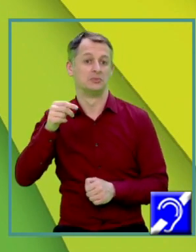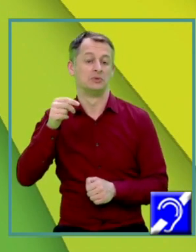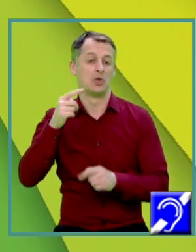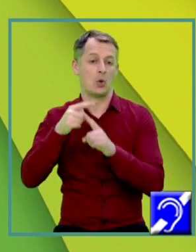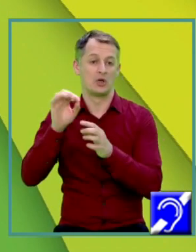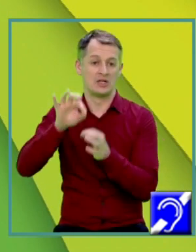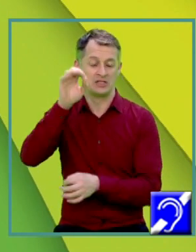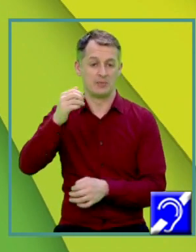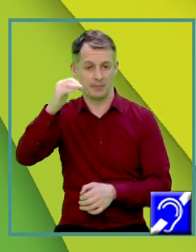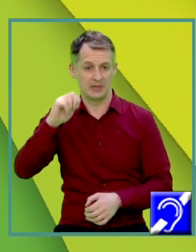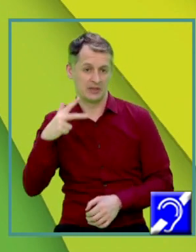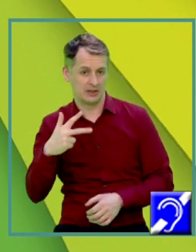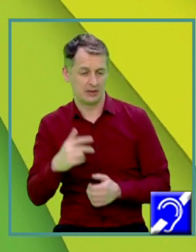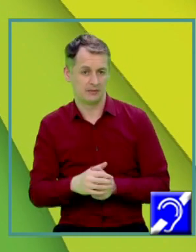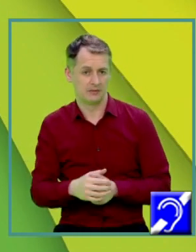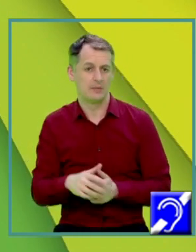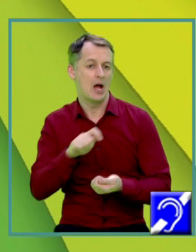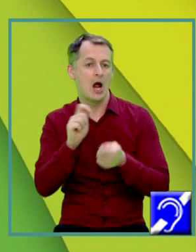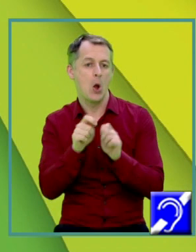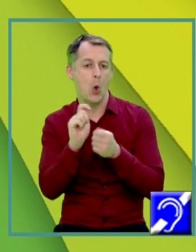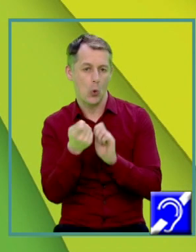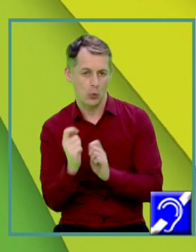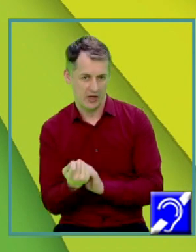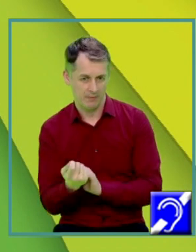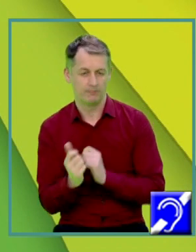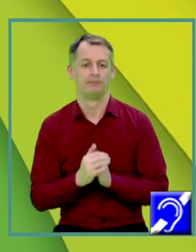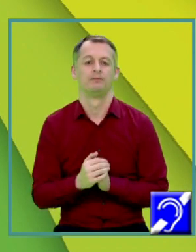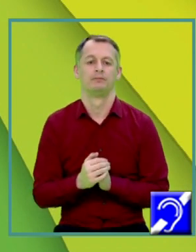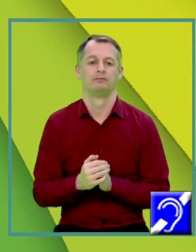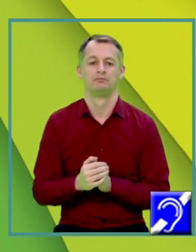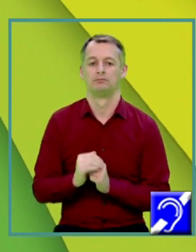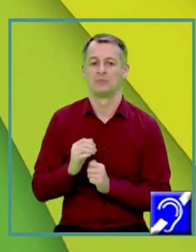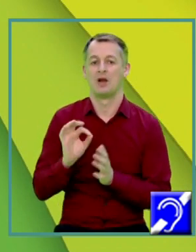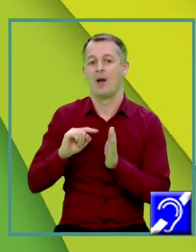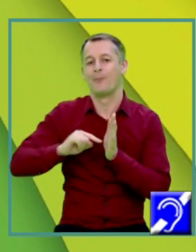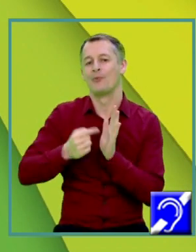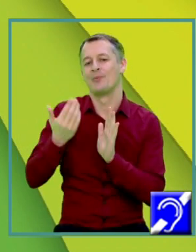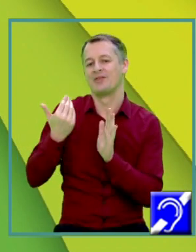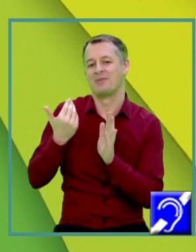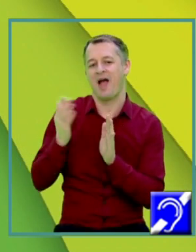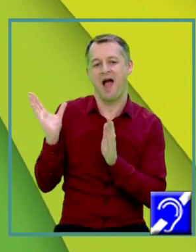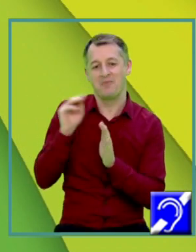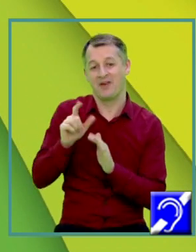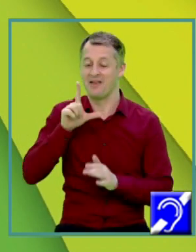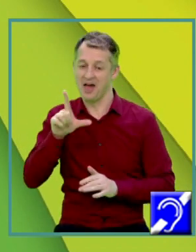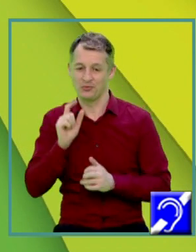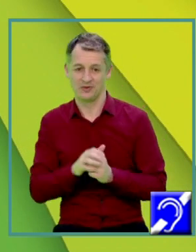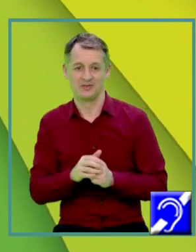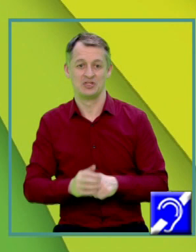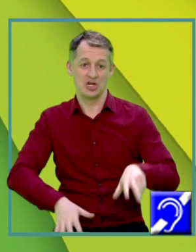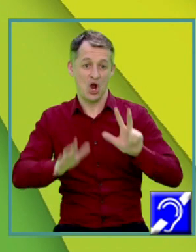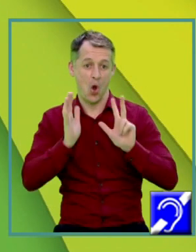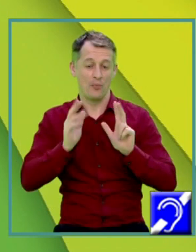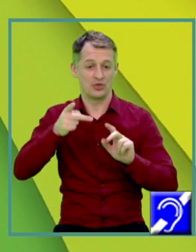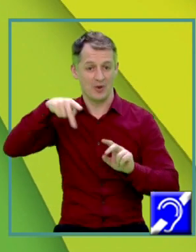cunoscute La punctul anterior am aflat latura 18 la a doua ori 12